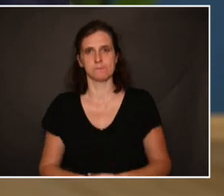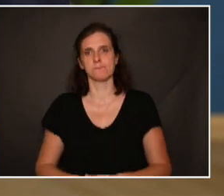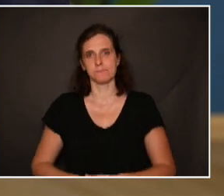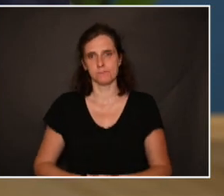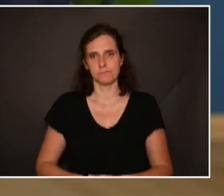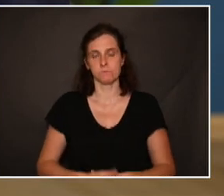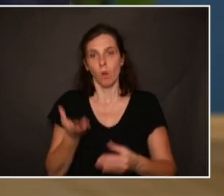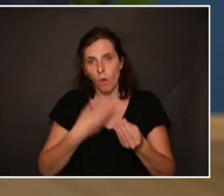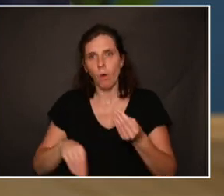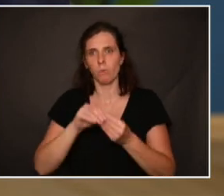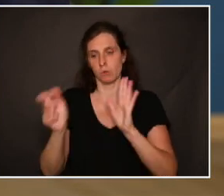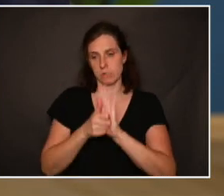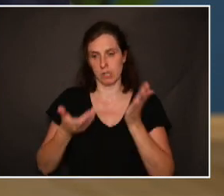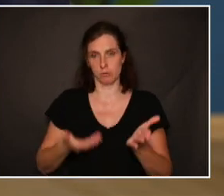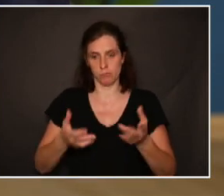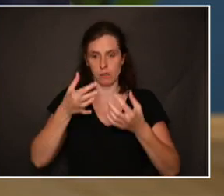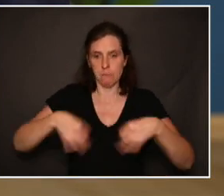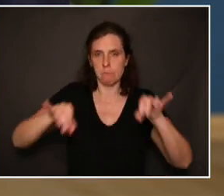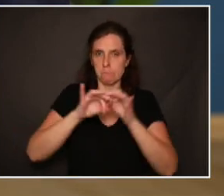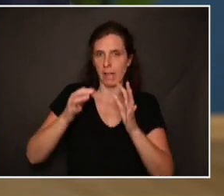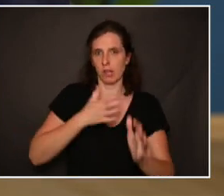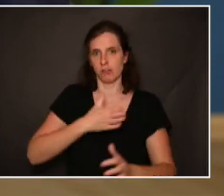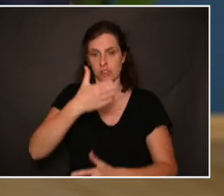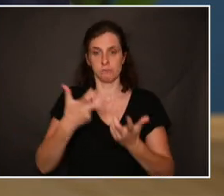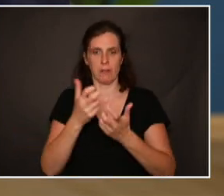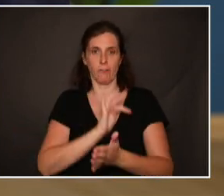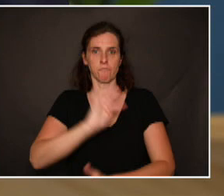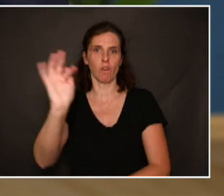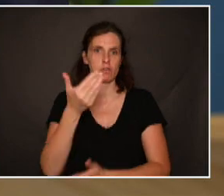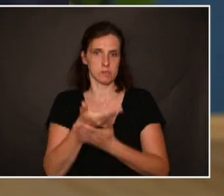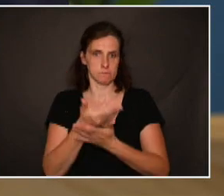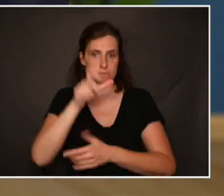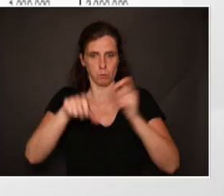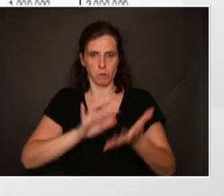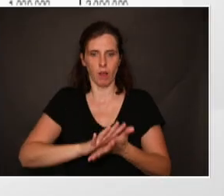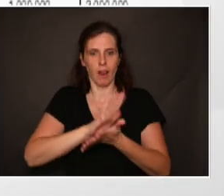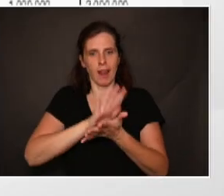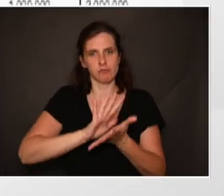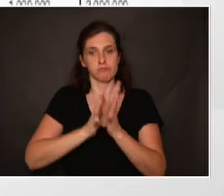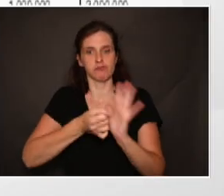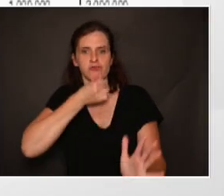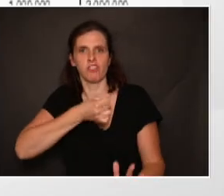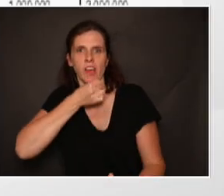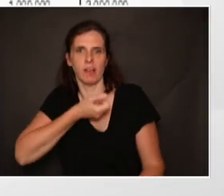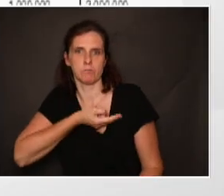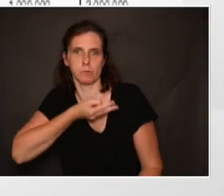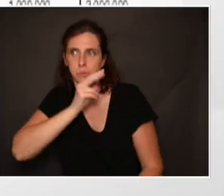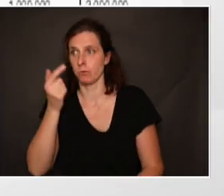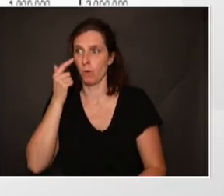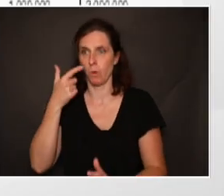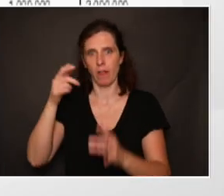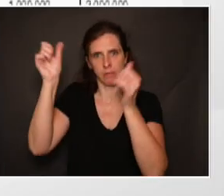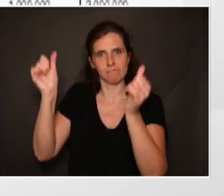D'autant plus qu'aujourd'hui, dans les pays développés, et en France en particulier, la population vieillit. Elle vieillit et ici, vous voyez